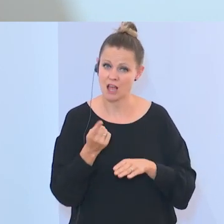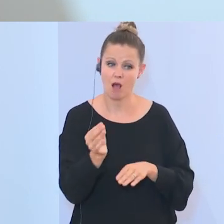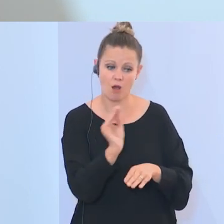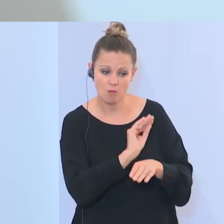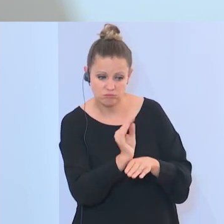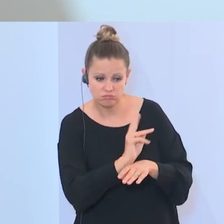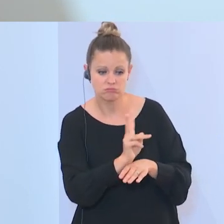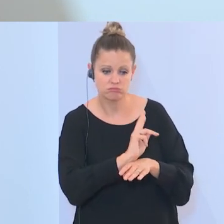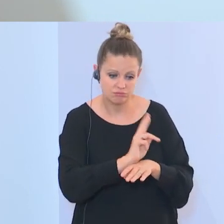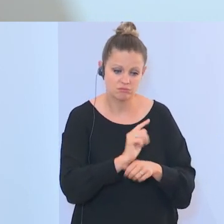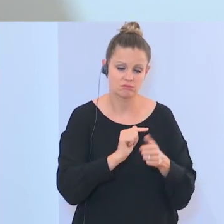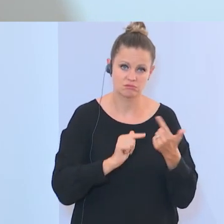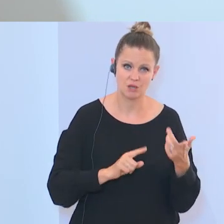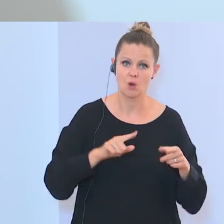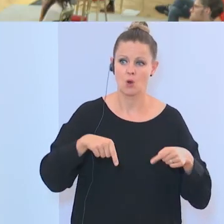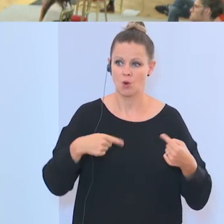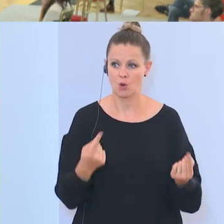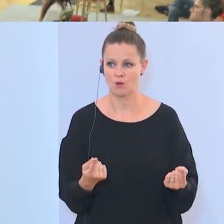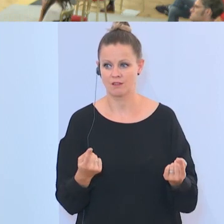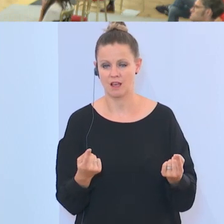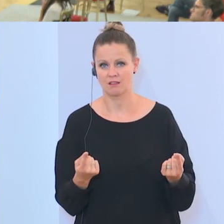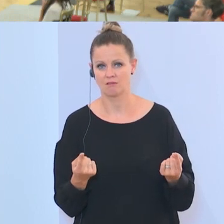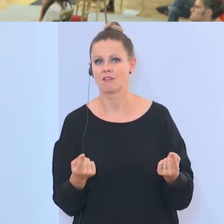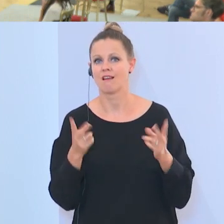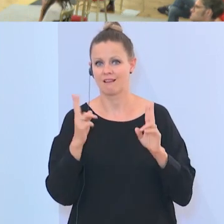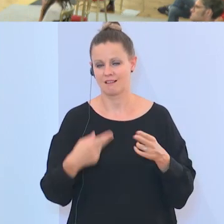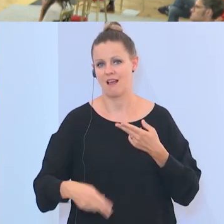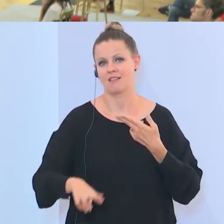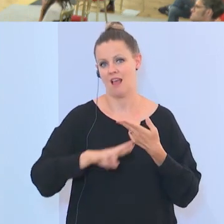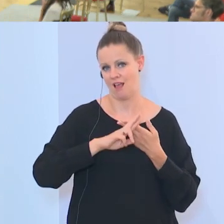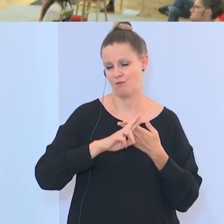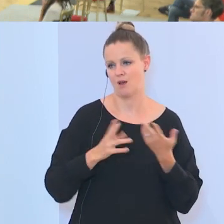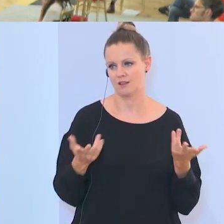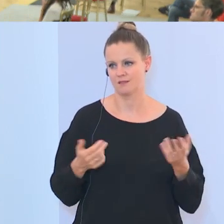studiert. Erst dann kann man eine Antwort auf die Frage geben.